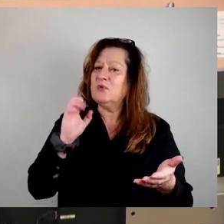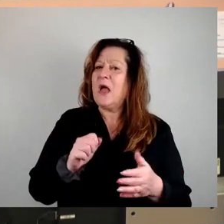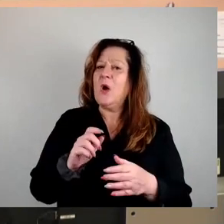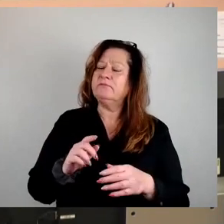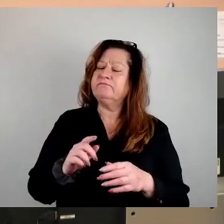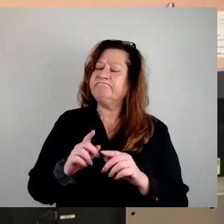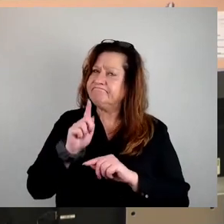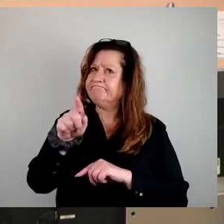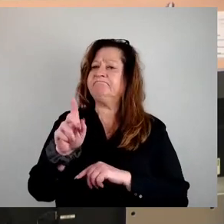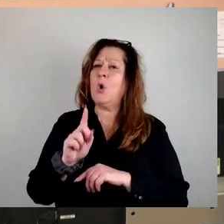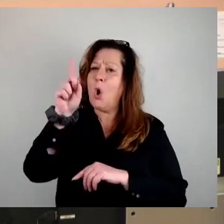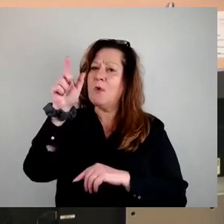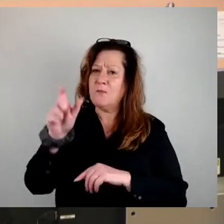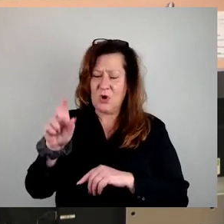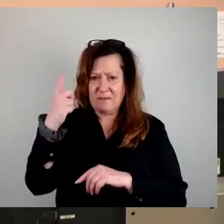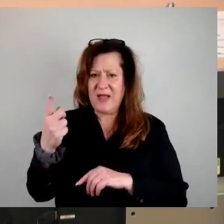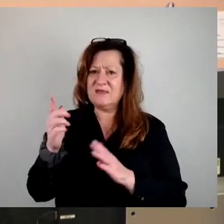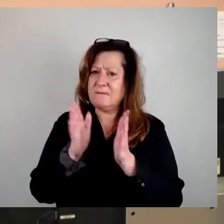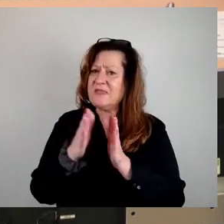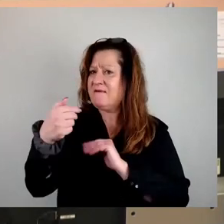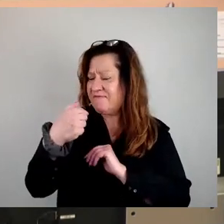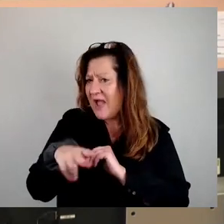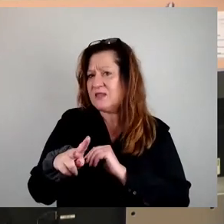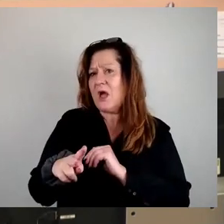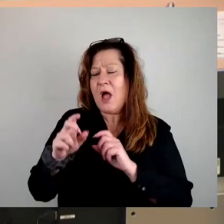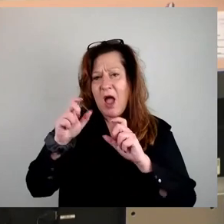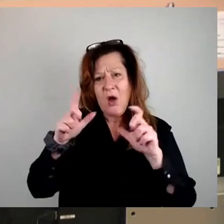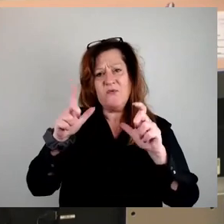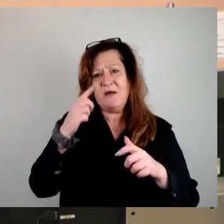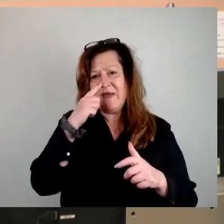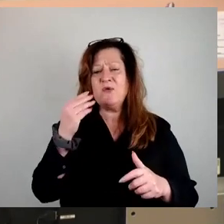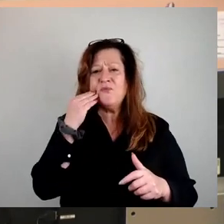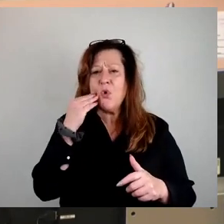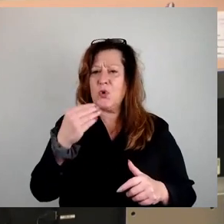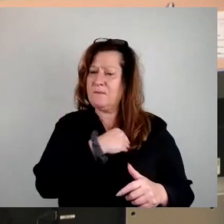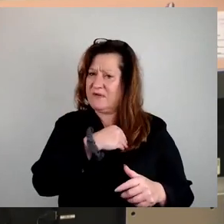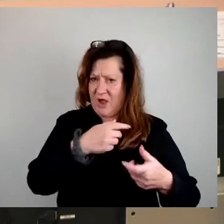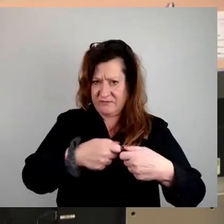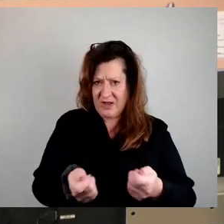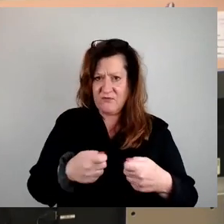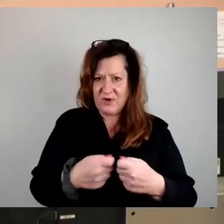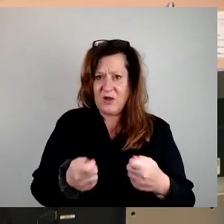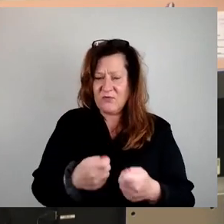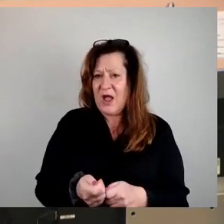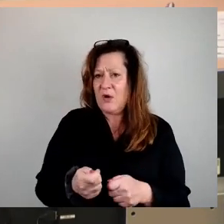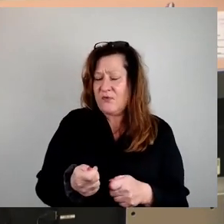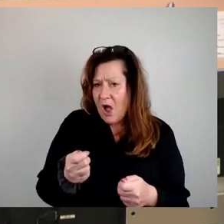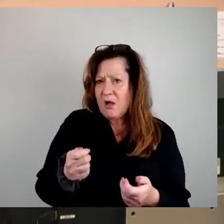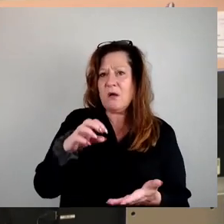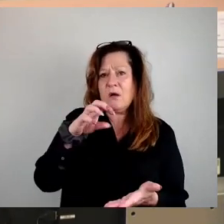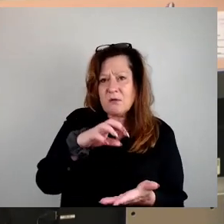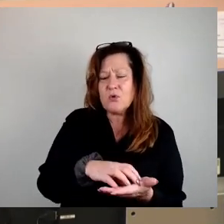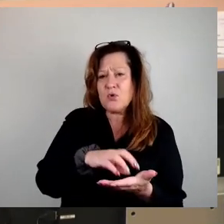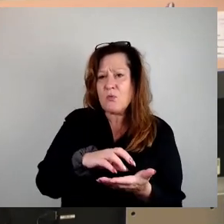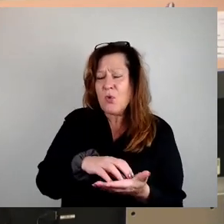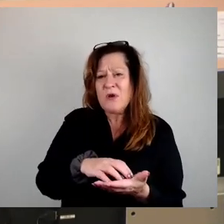richten, weiter aufmerksam zu bleiben, wenn Wohnungen in der Stadt von Privaten verkauft werden, dass wir dort als Stadt als aktiver Marktakteur